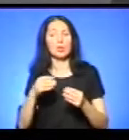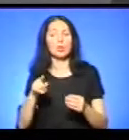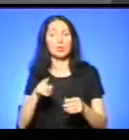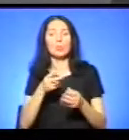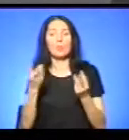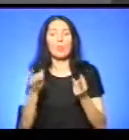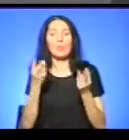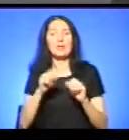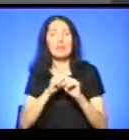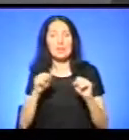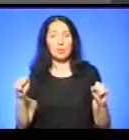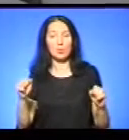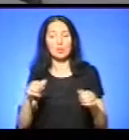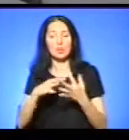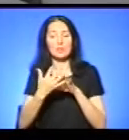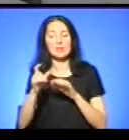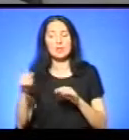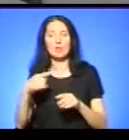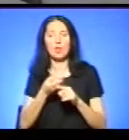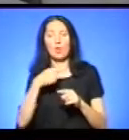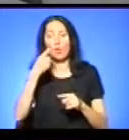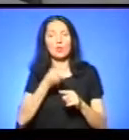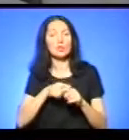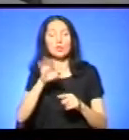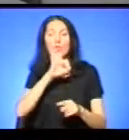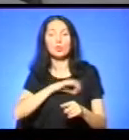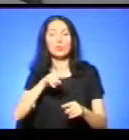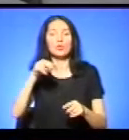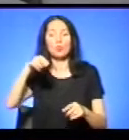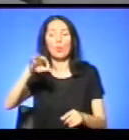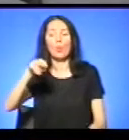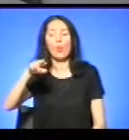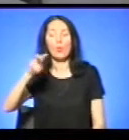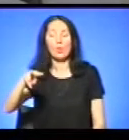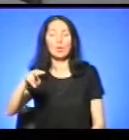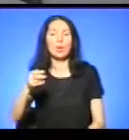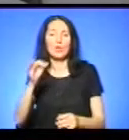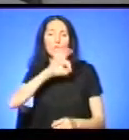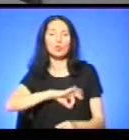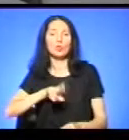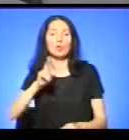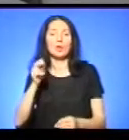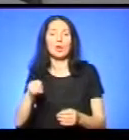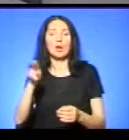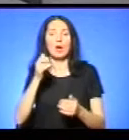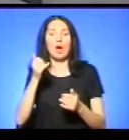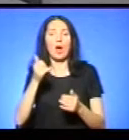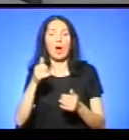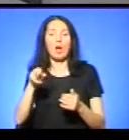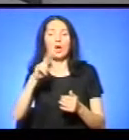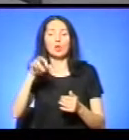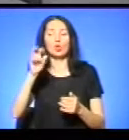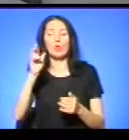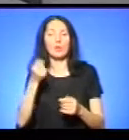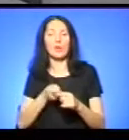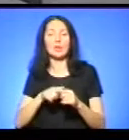що аграрії стверджують, ніби що це користь, тому що попіл використовують як добриво. Але це незначна частка попілу, яка